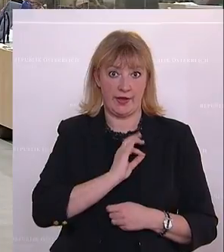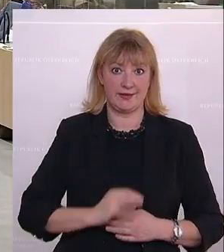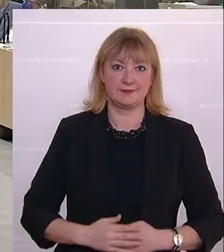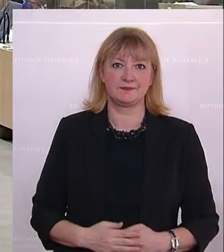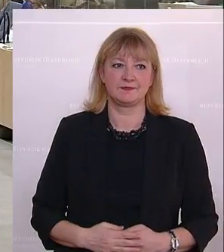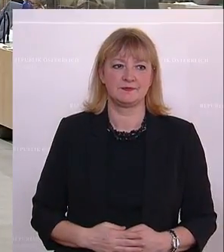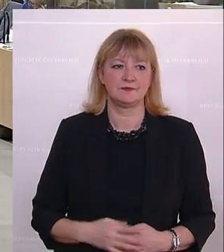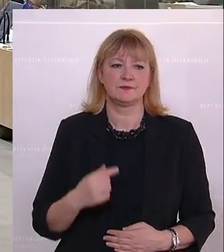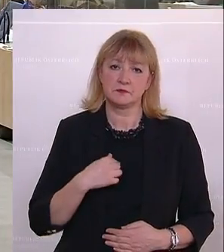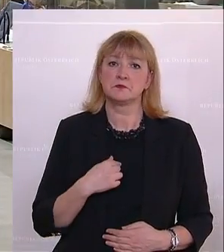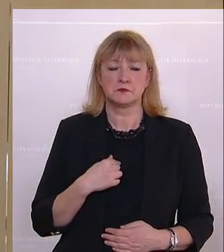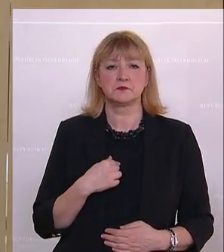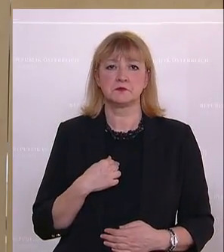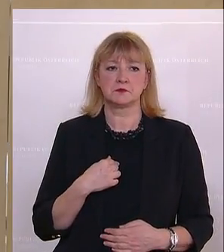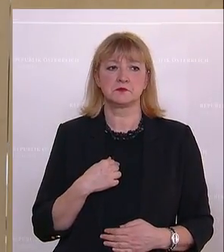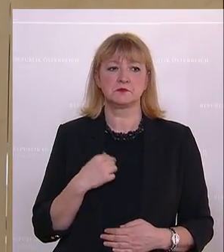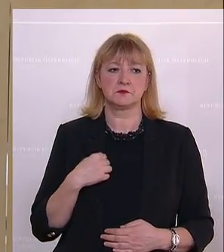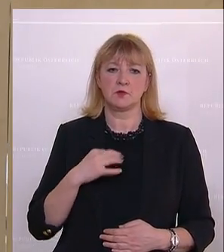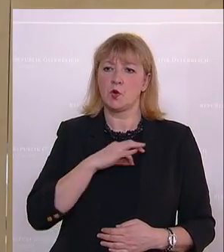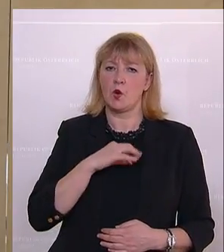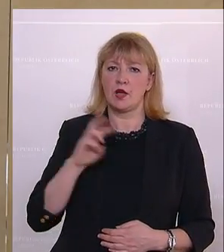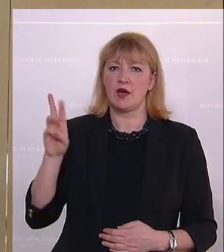Ich bin ein bisschen positiver, Kollege Wurm.